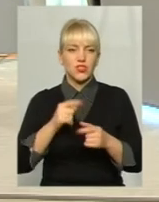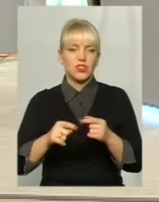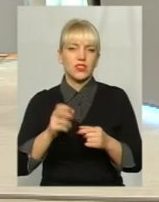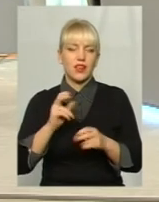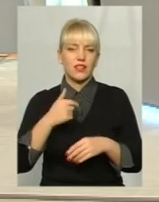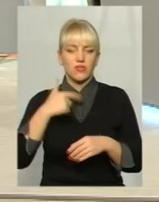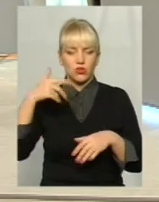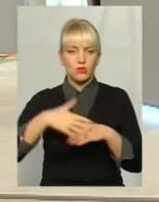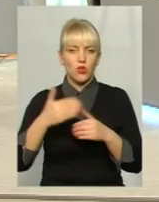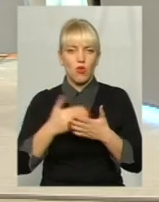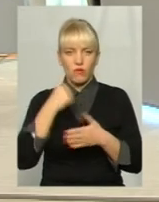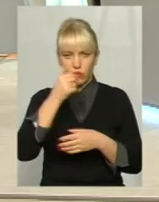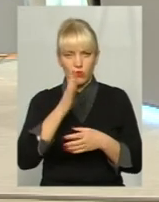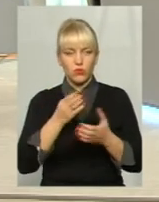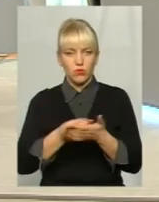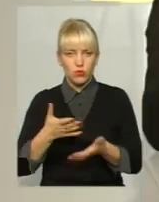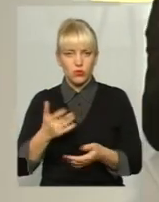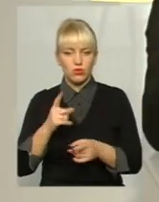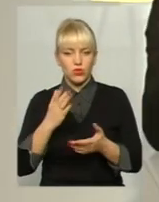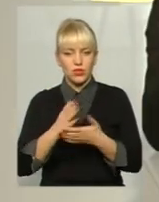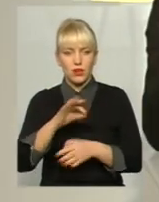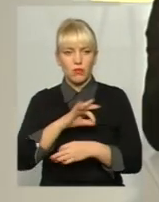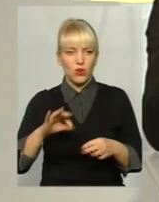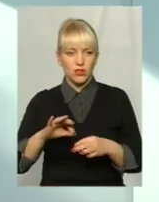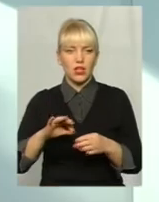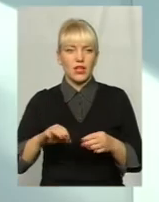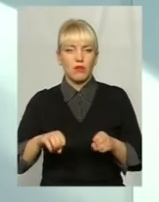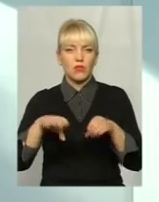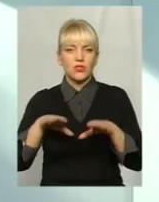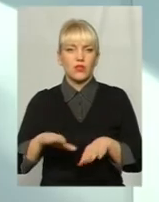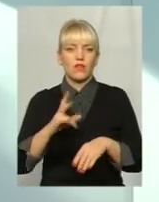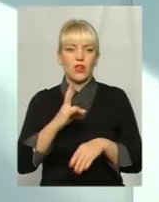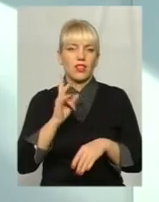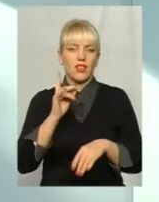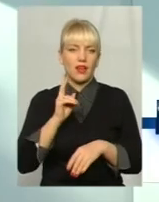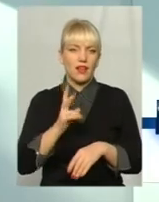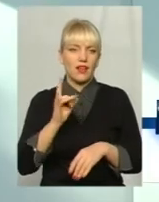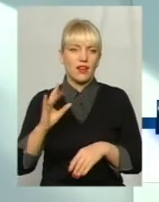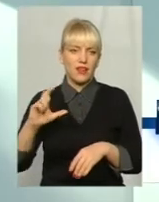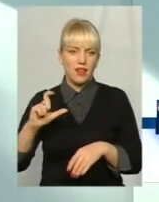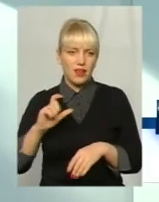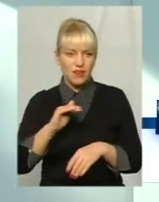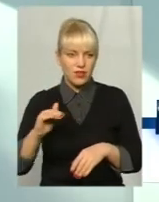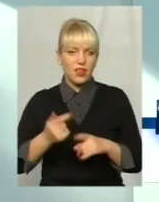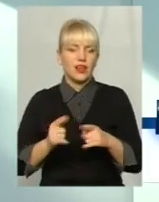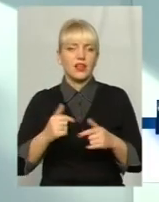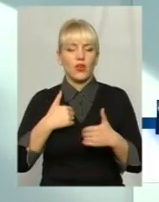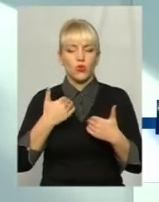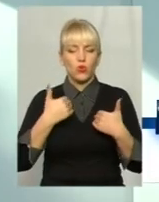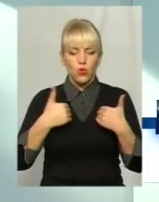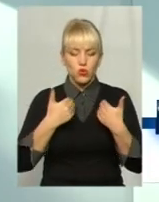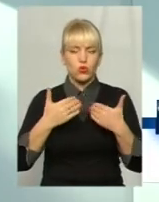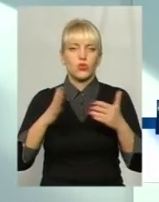так розумію, з нового року, можливо, подорожче. Тому що є проєкт постанови НКР. Я хочу сказати, заспокоїти хмельничан, що